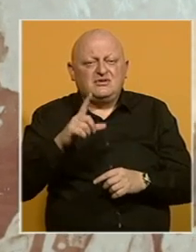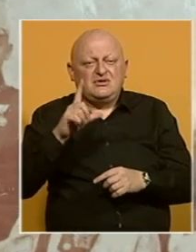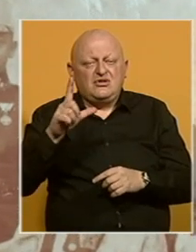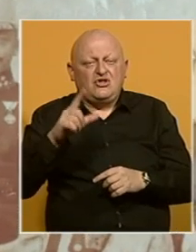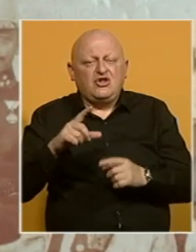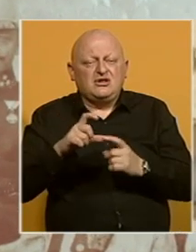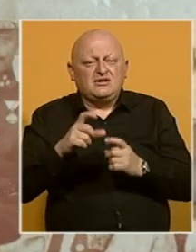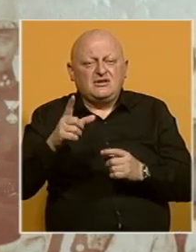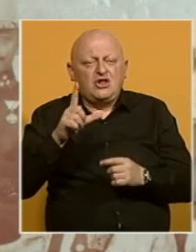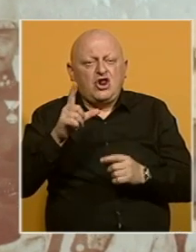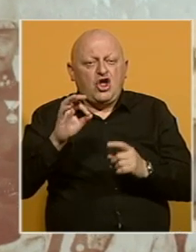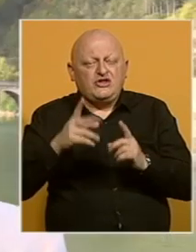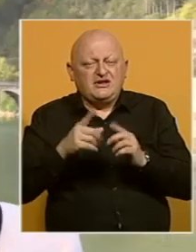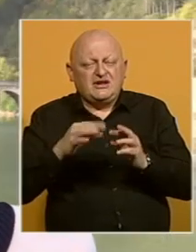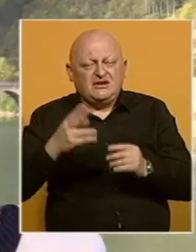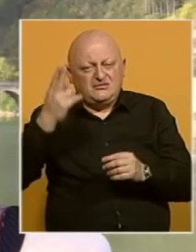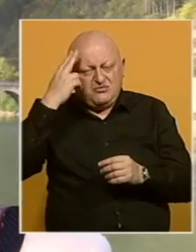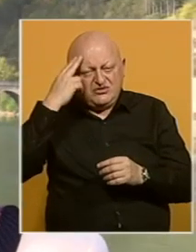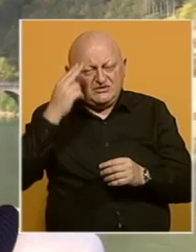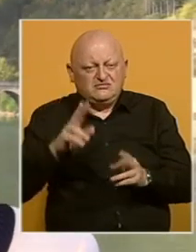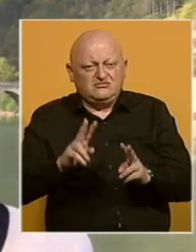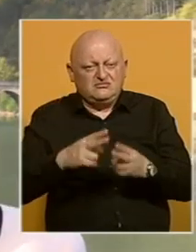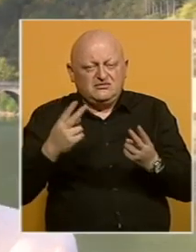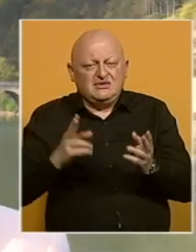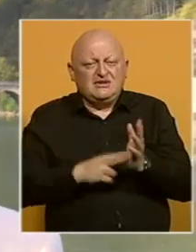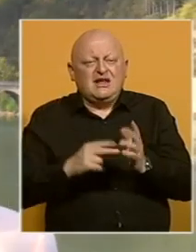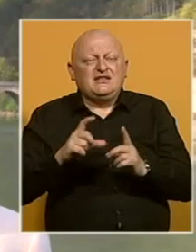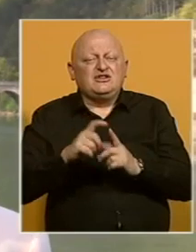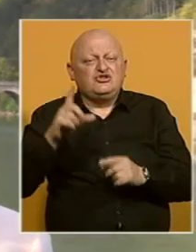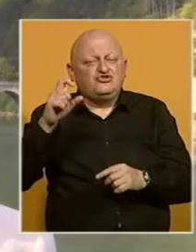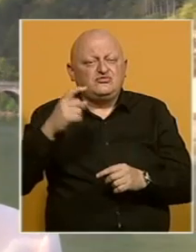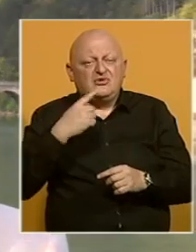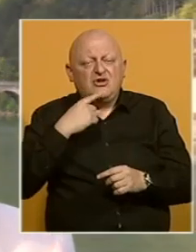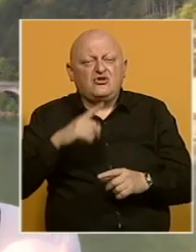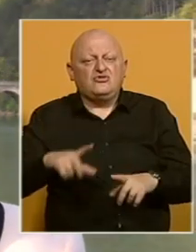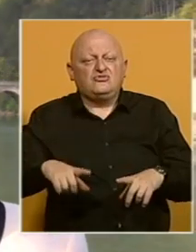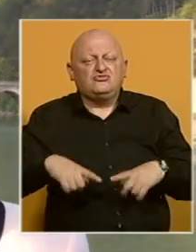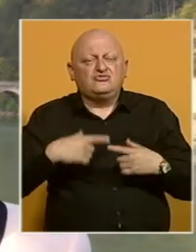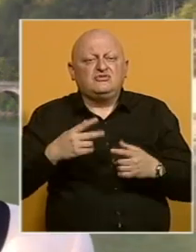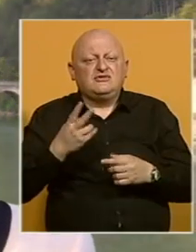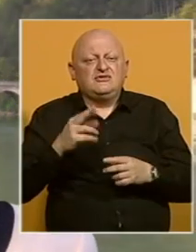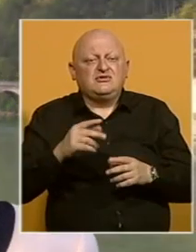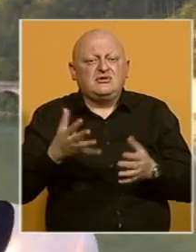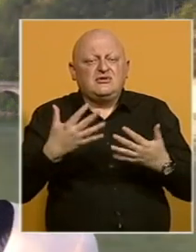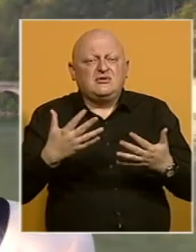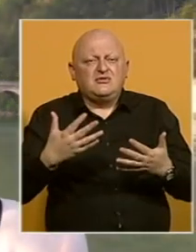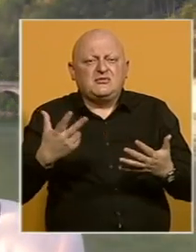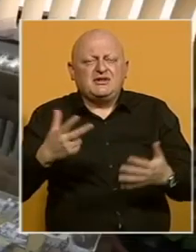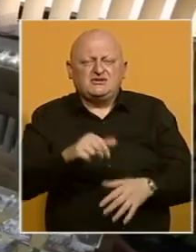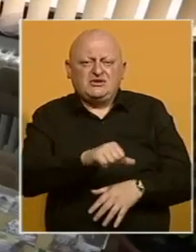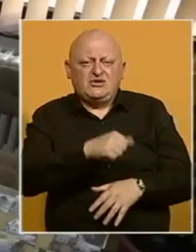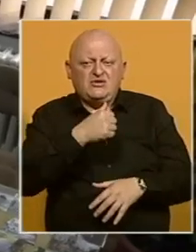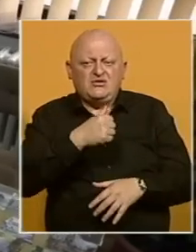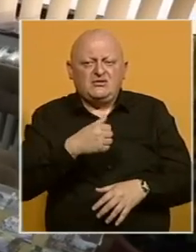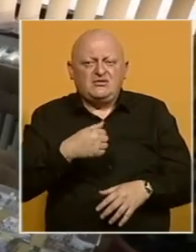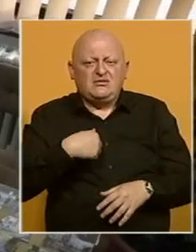Celermajer, Lotika, čuvena Lotika iz romana na Dreni Ćuprija koja je proživjela u Višakradu 58 godina.